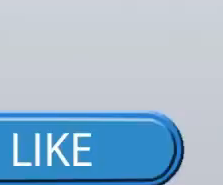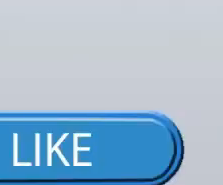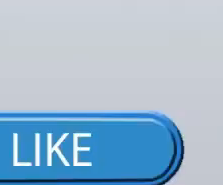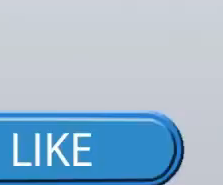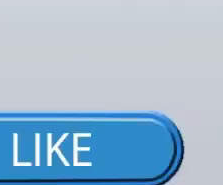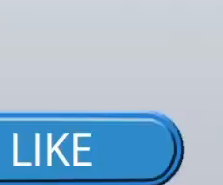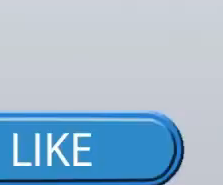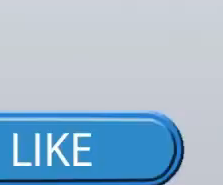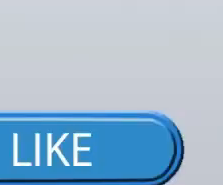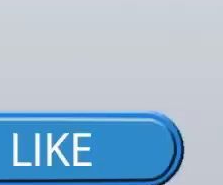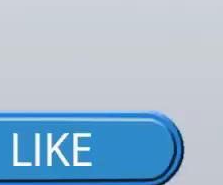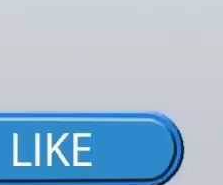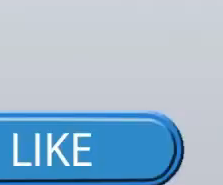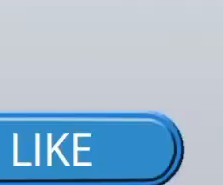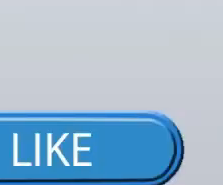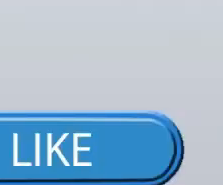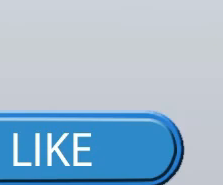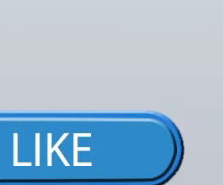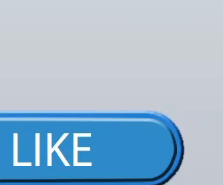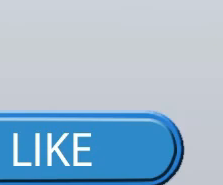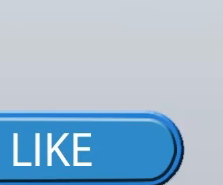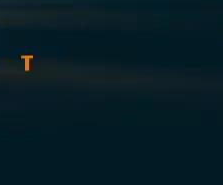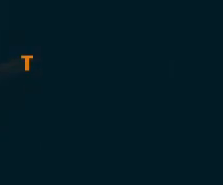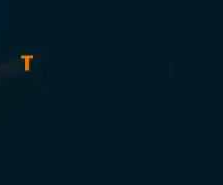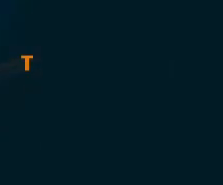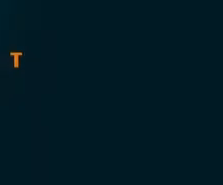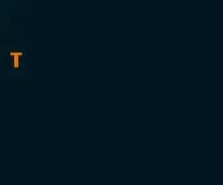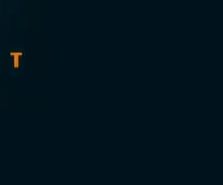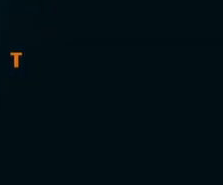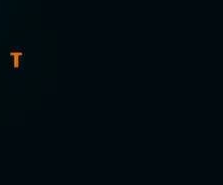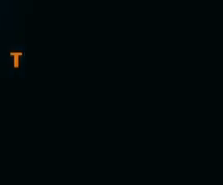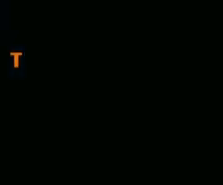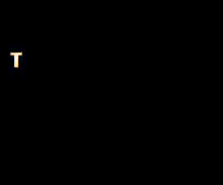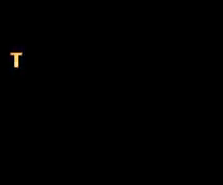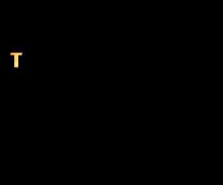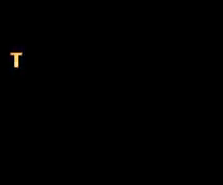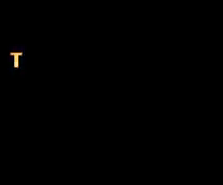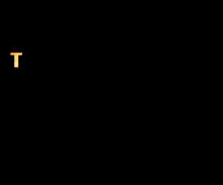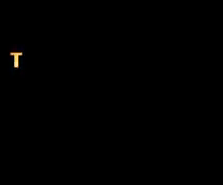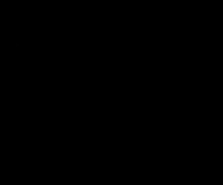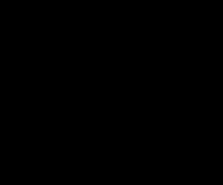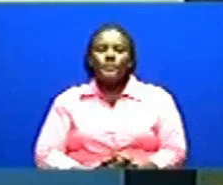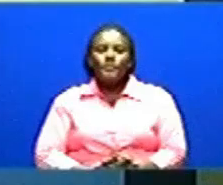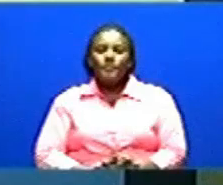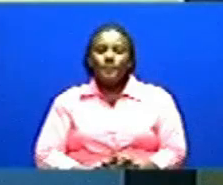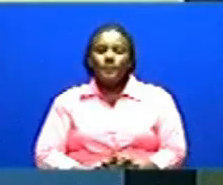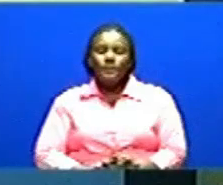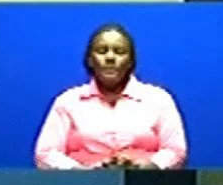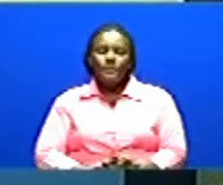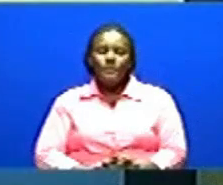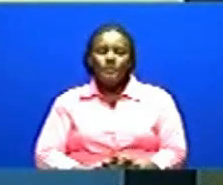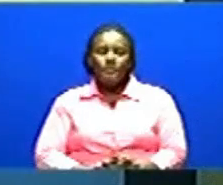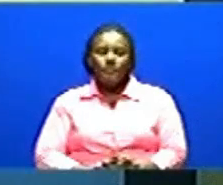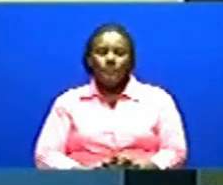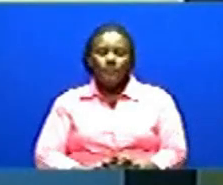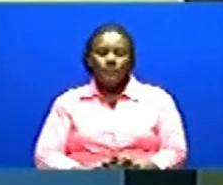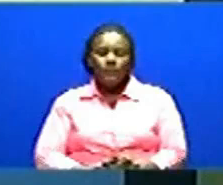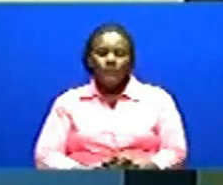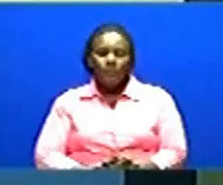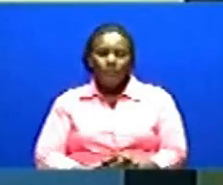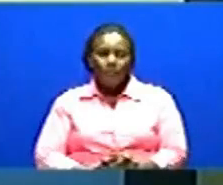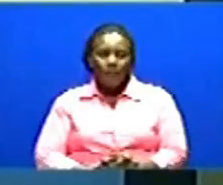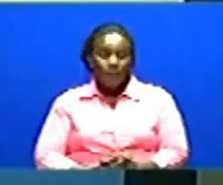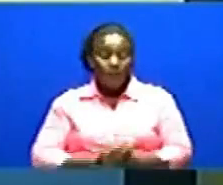siku Usisahao kusubscribe Kisha like na comment Gili Boni Online TV Bavi ya wakulima